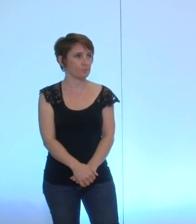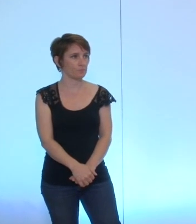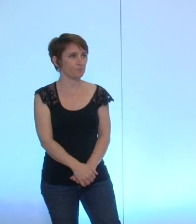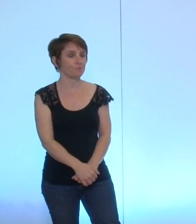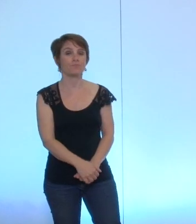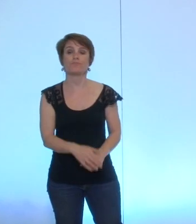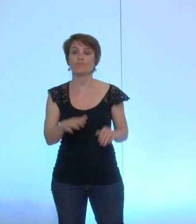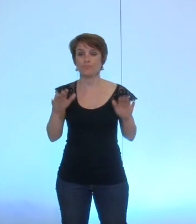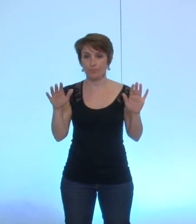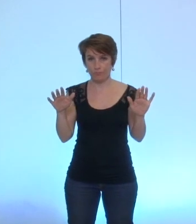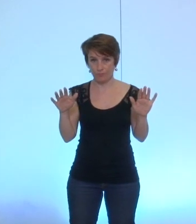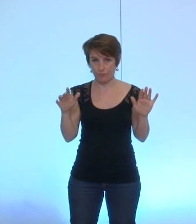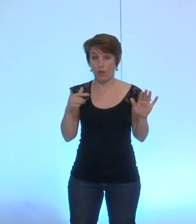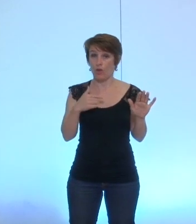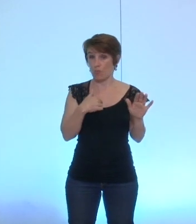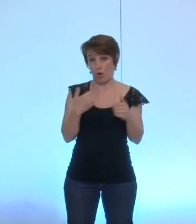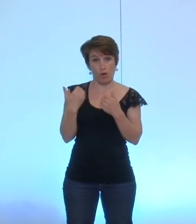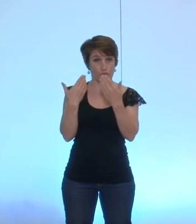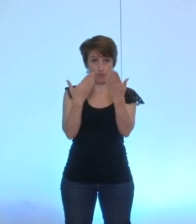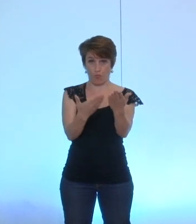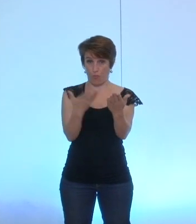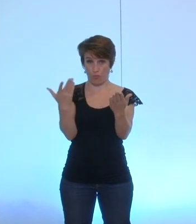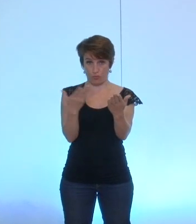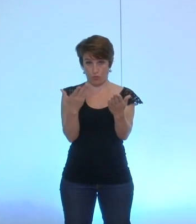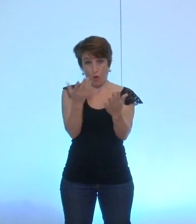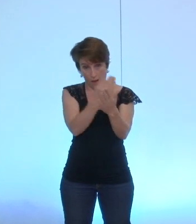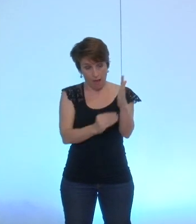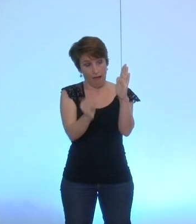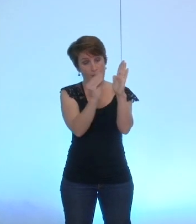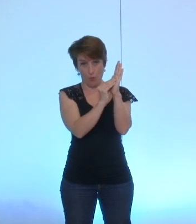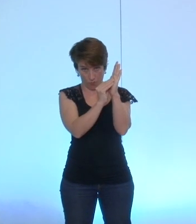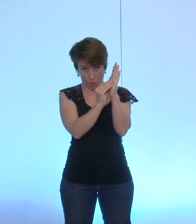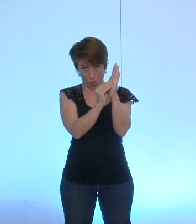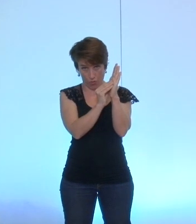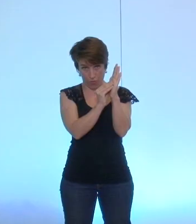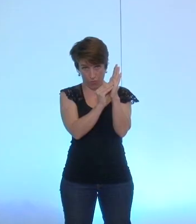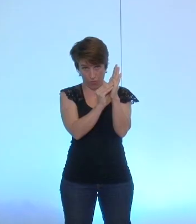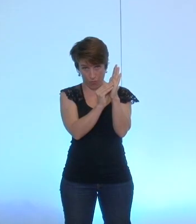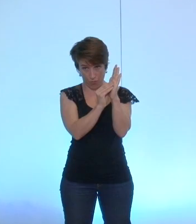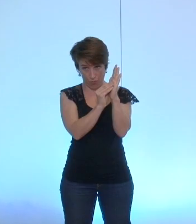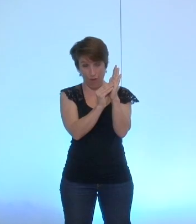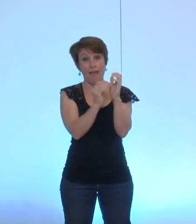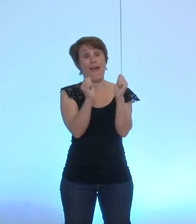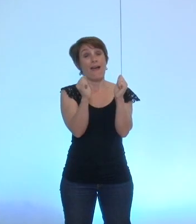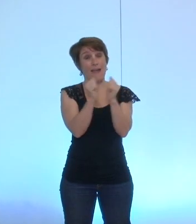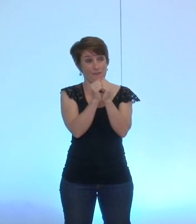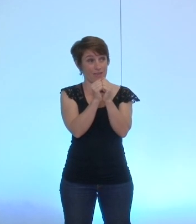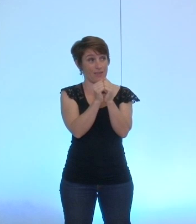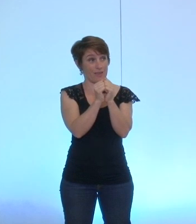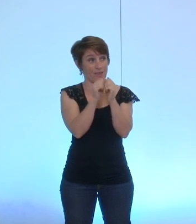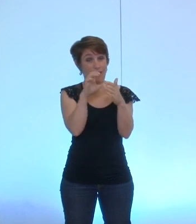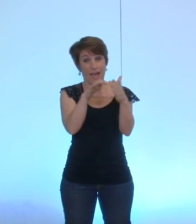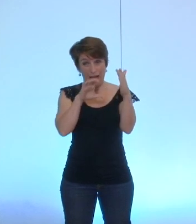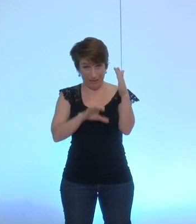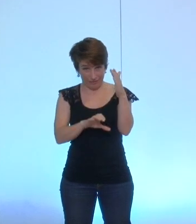je propose dès lors que nous ayons un amendement qui intègre un article avec le